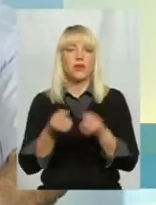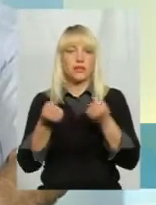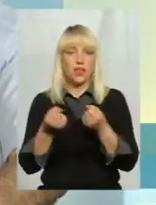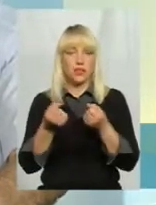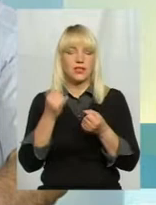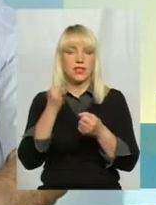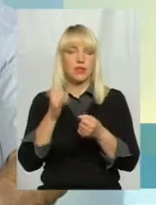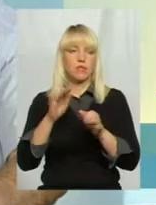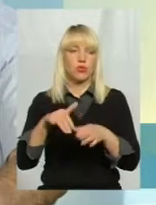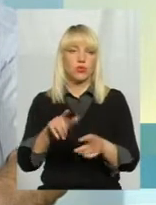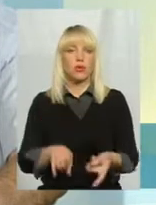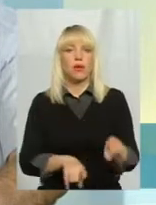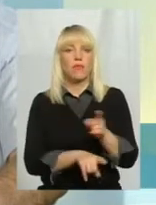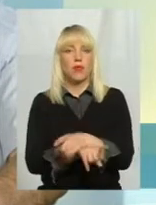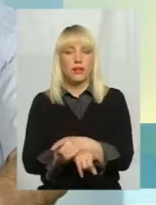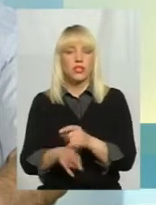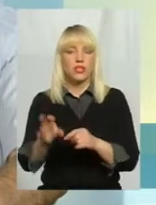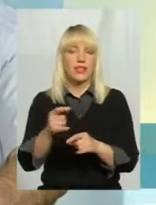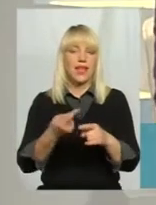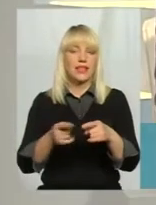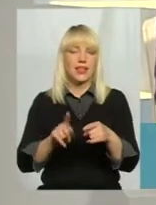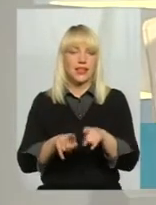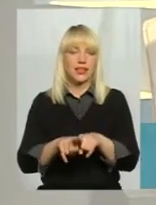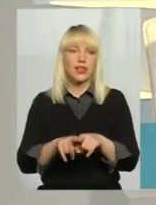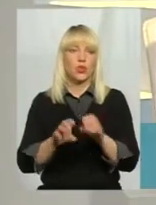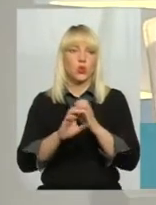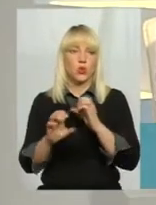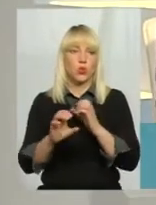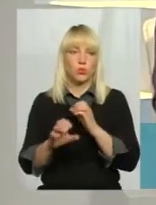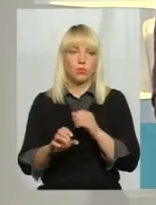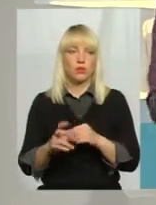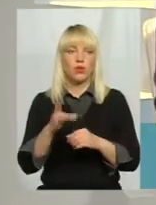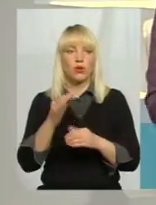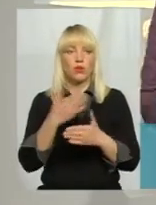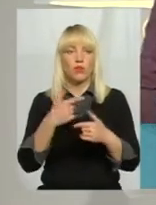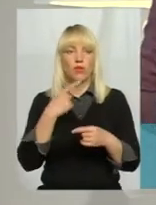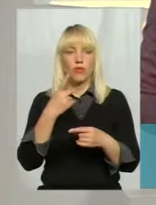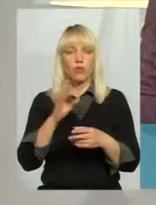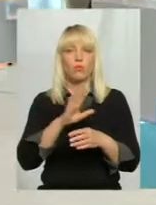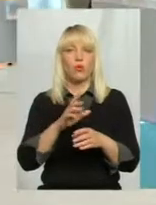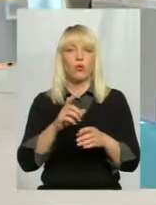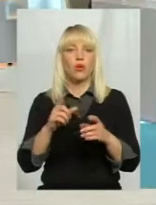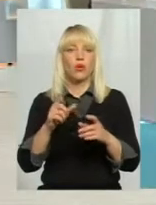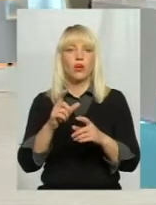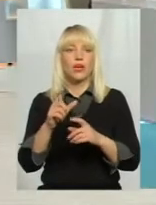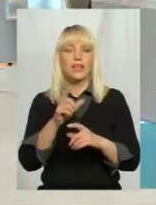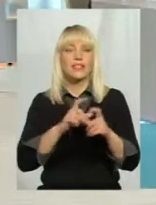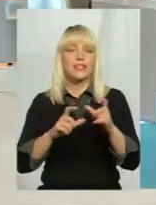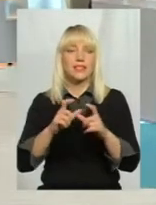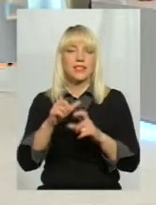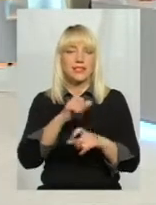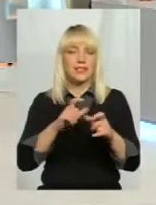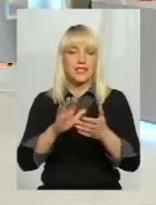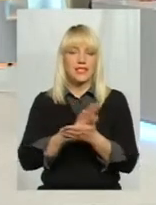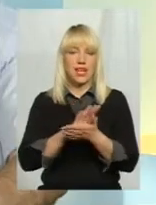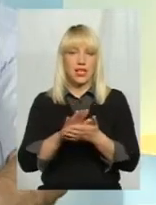а потім вони перейшли на оці труби вже А ми сьогодні говоримо все ж таки про знезараження. Це дуже важлива річ,